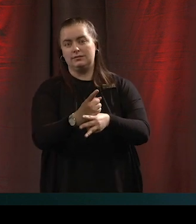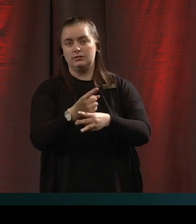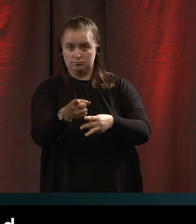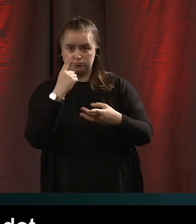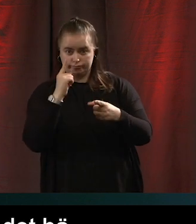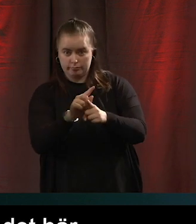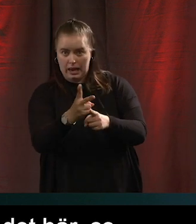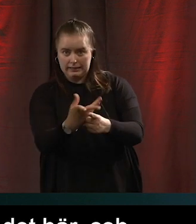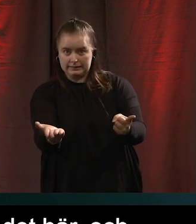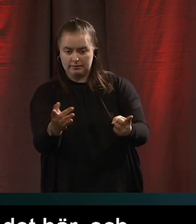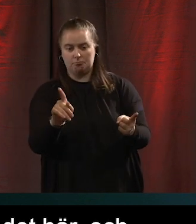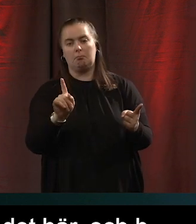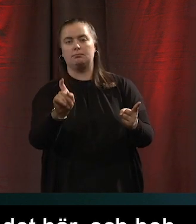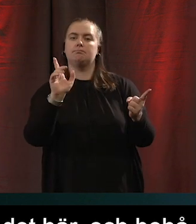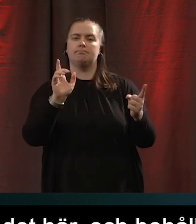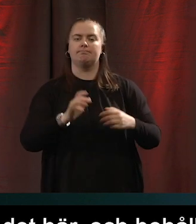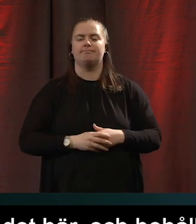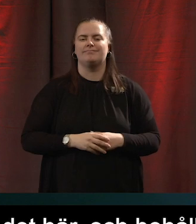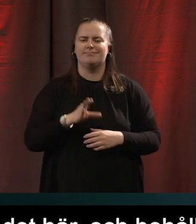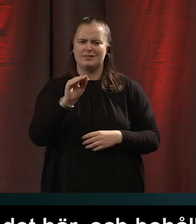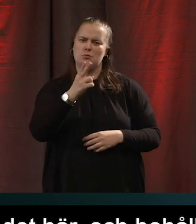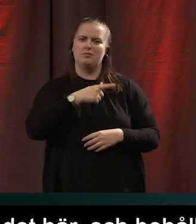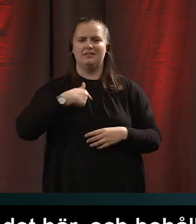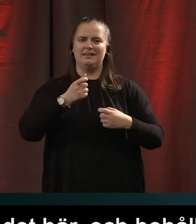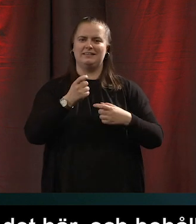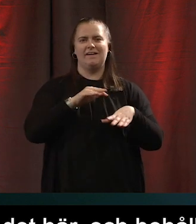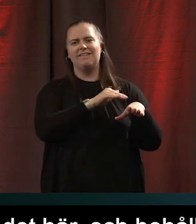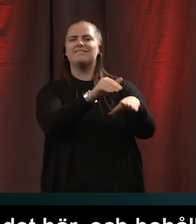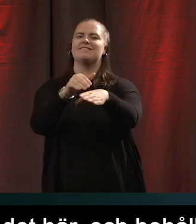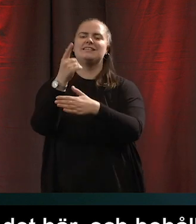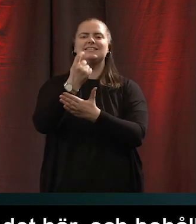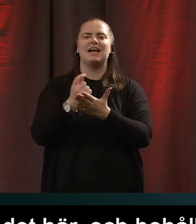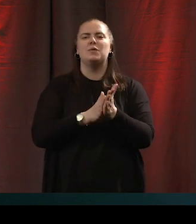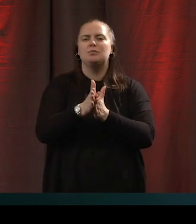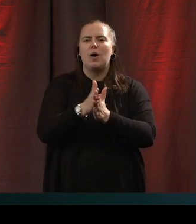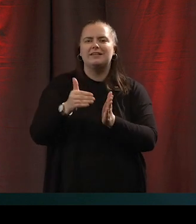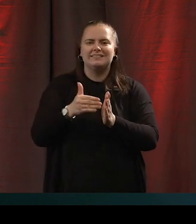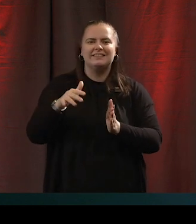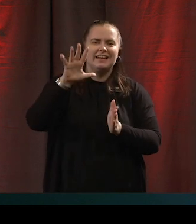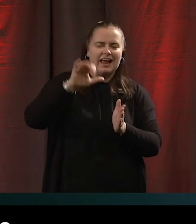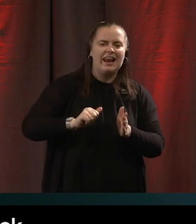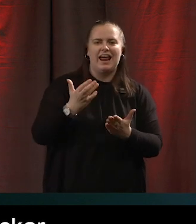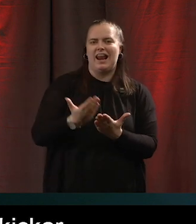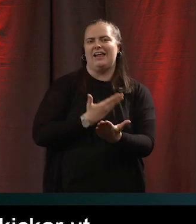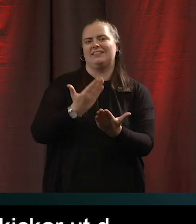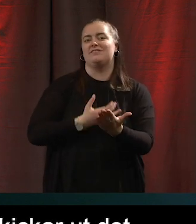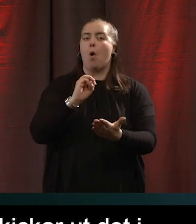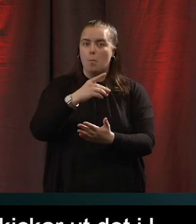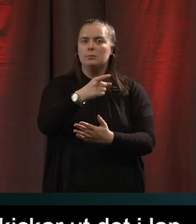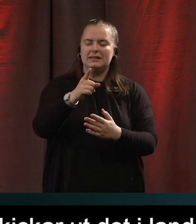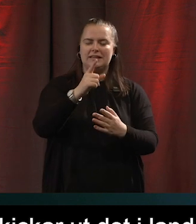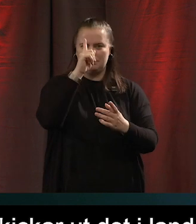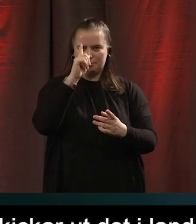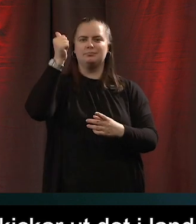precis det här det här skickar vi ut en design utmaning i landet för den kommer ju att anpassa väldigt många om vi knäckar den